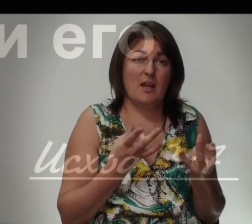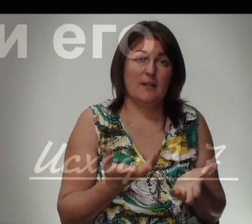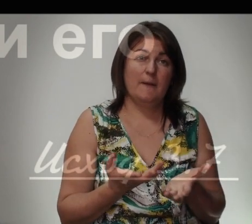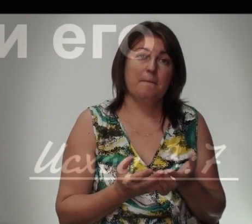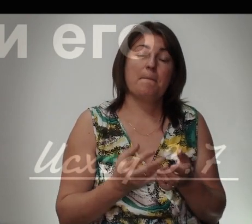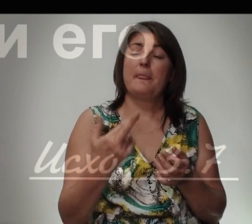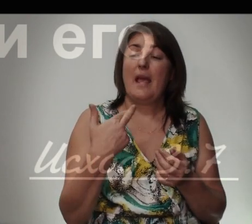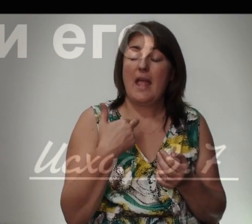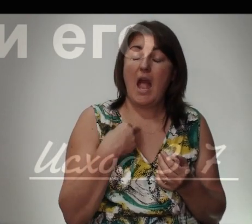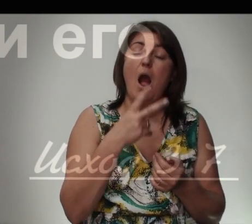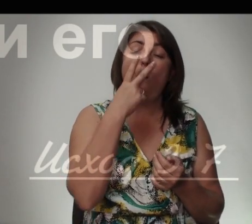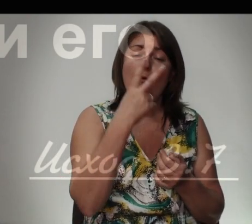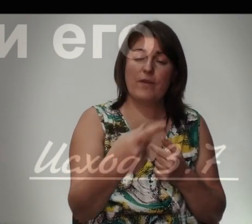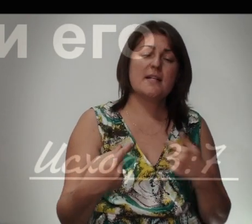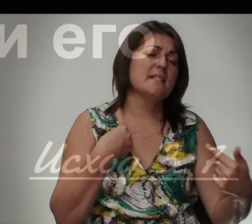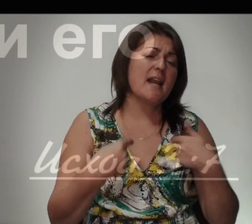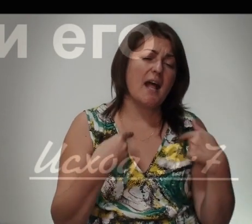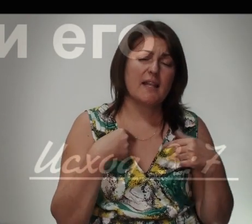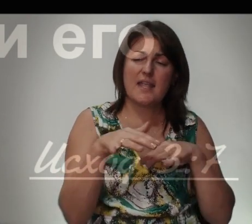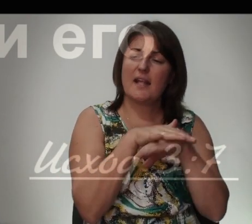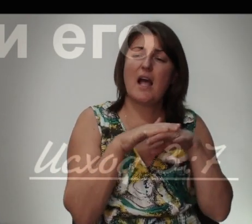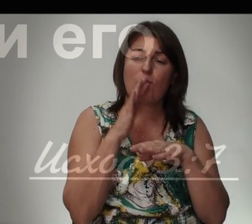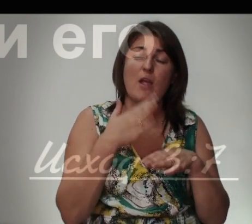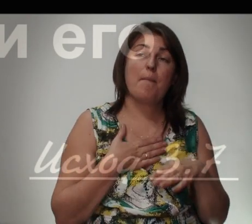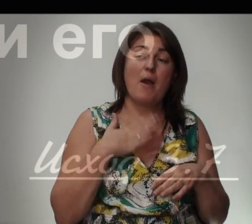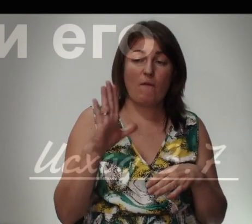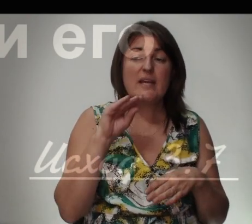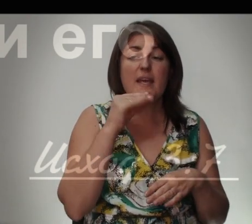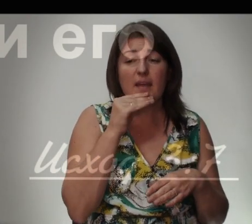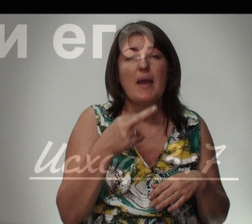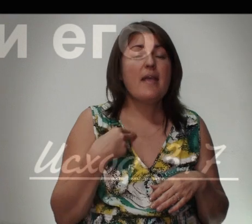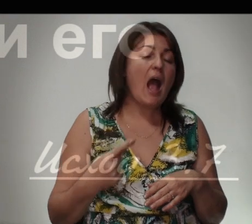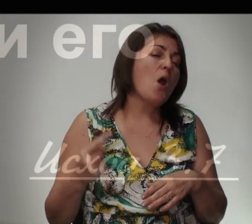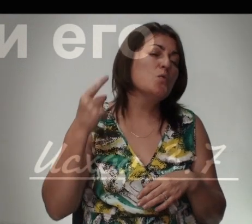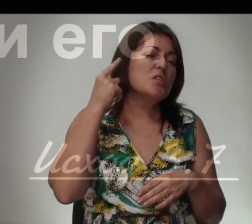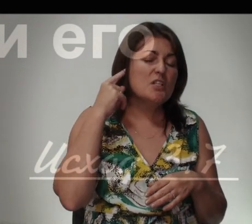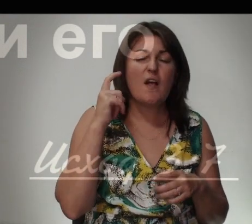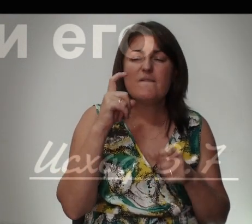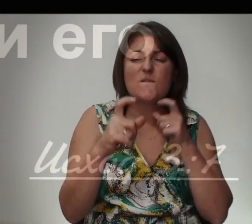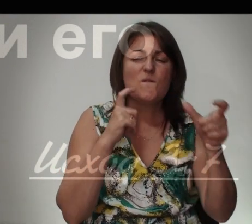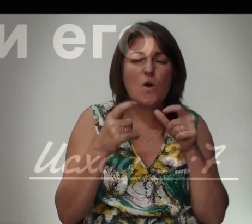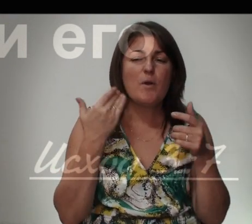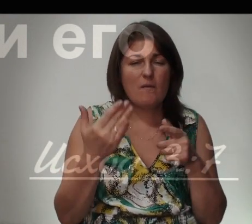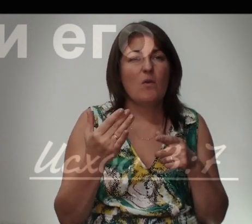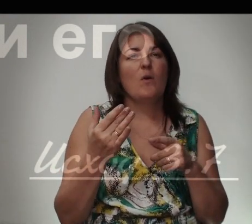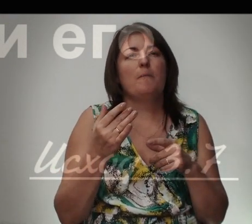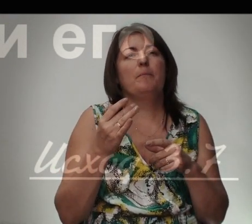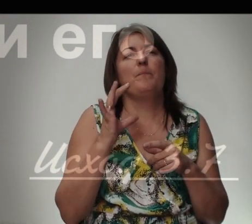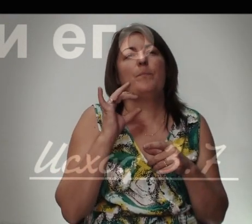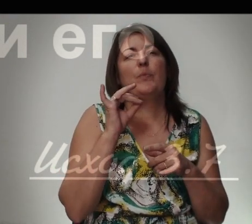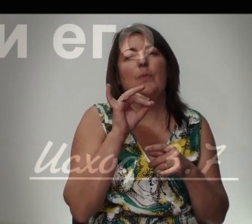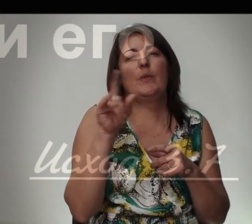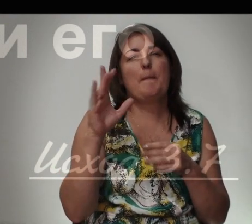Я увидел страдания Народа моего В Египте Я услышал Вопель его От приставников Его